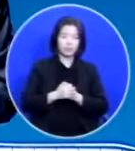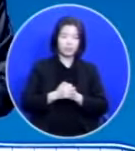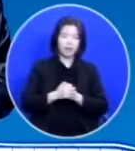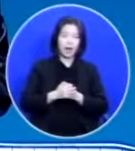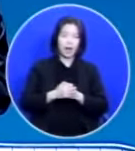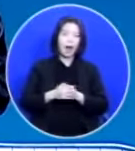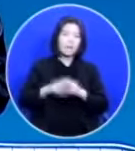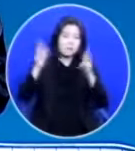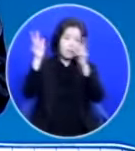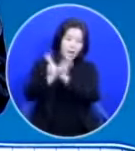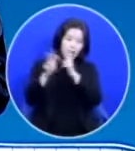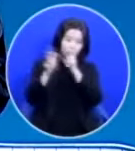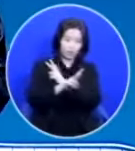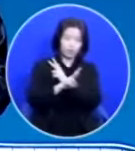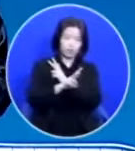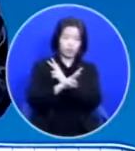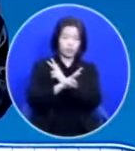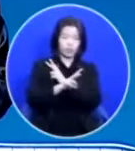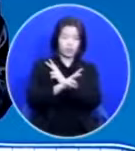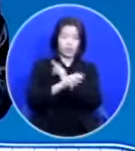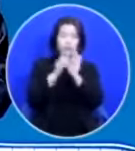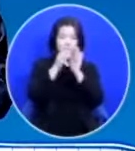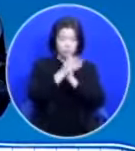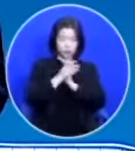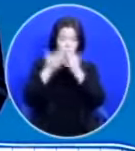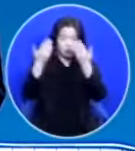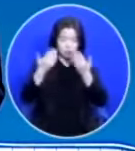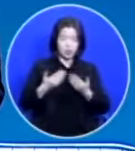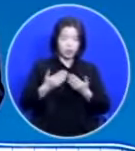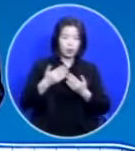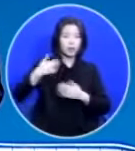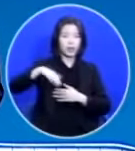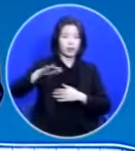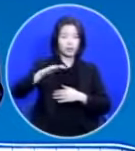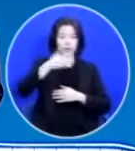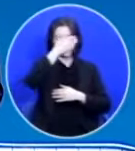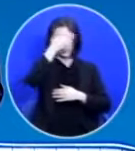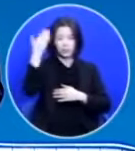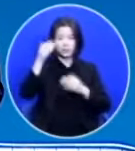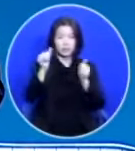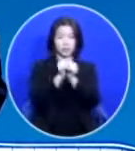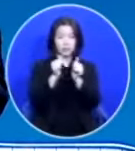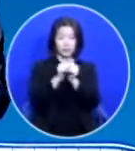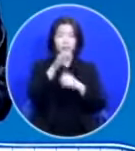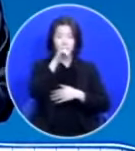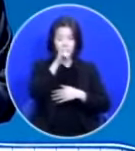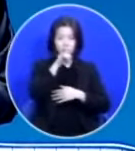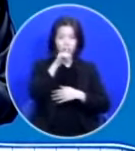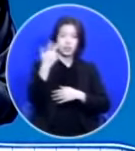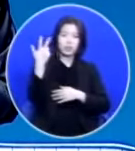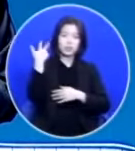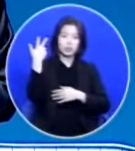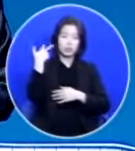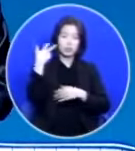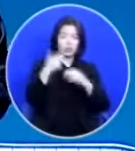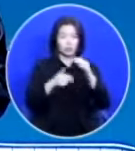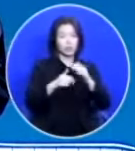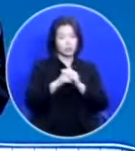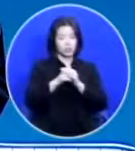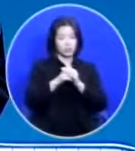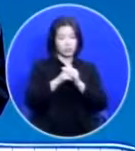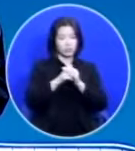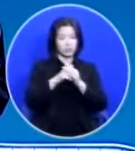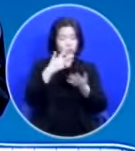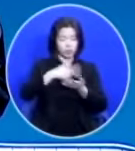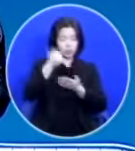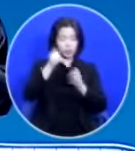매주일마다 기도를 받고 가는 청년이 있습니다 지난주일에도 기도를 했어요